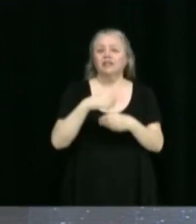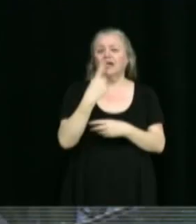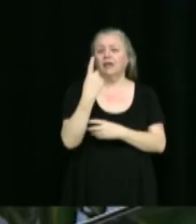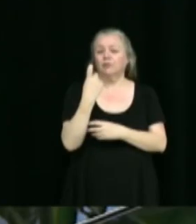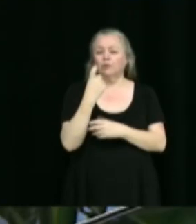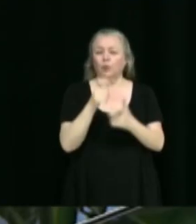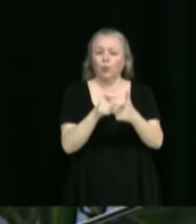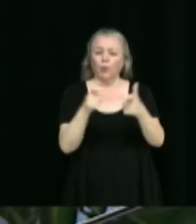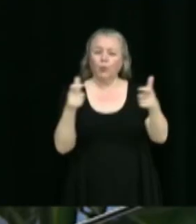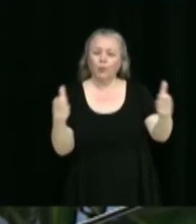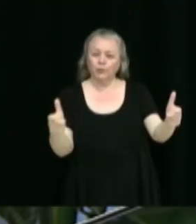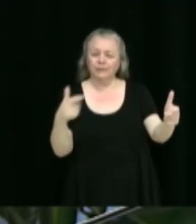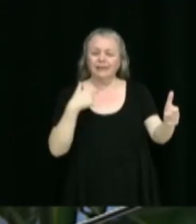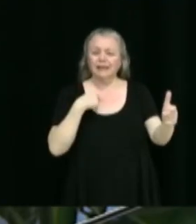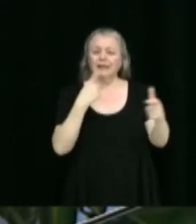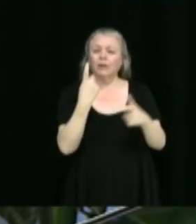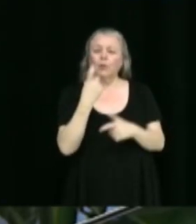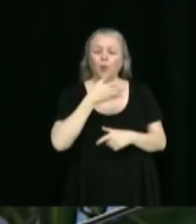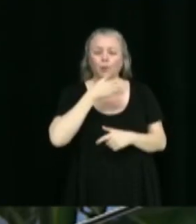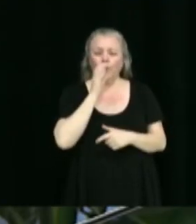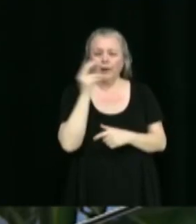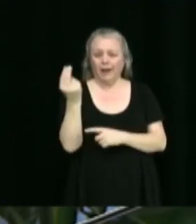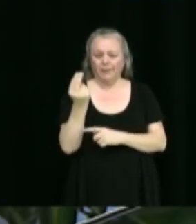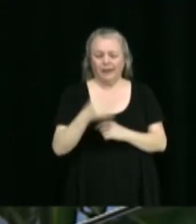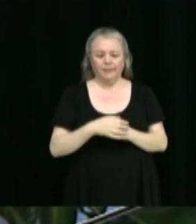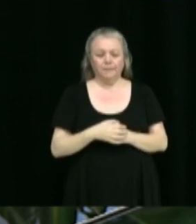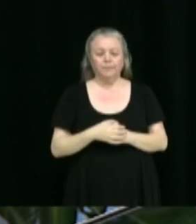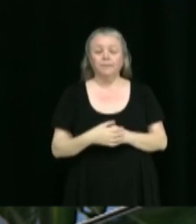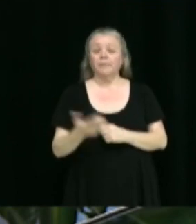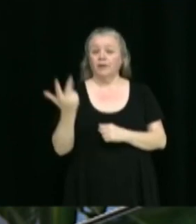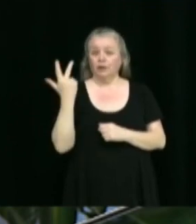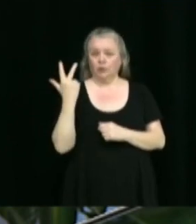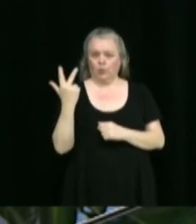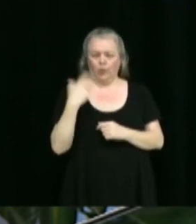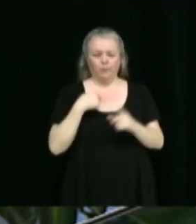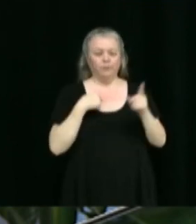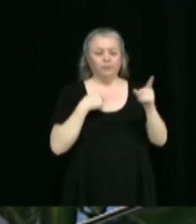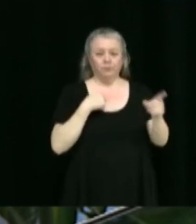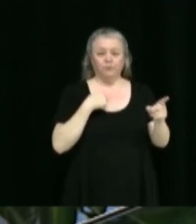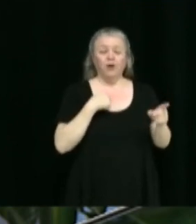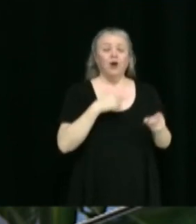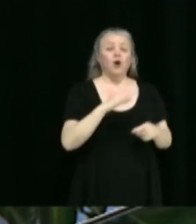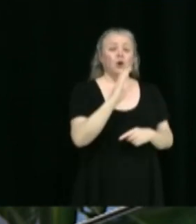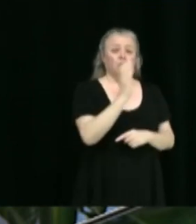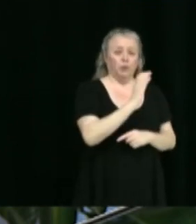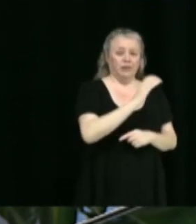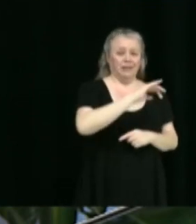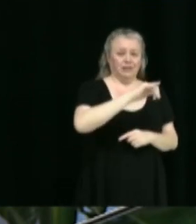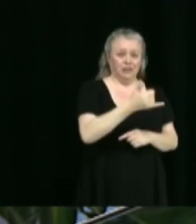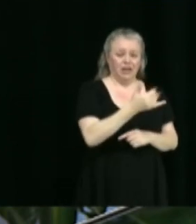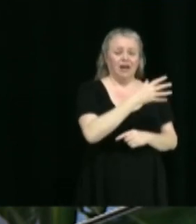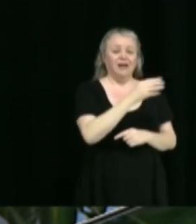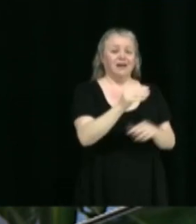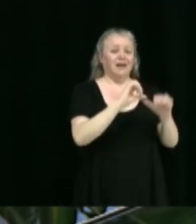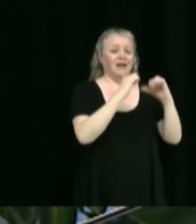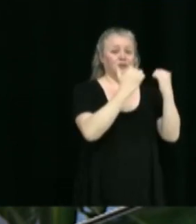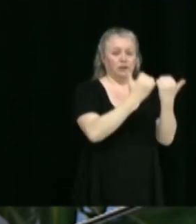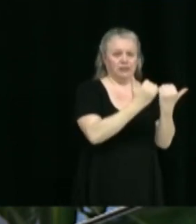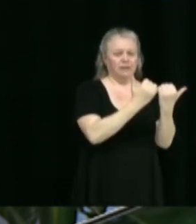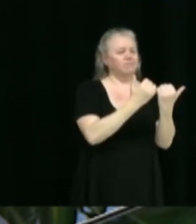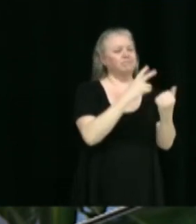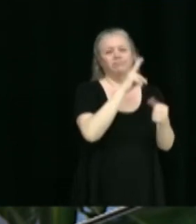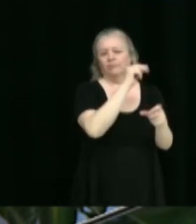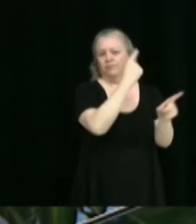Donc, nous avons reçu trois soumissions, soit côté gens et associés qui étaient non conformes, de